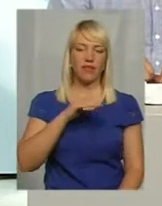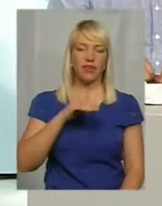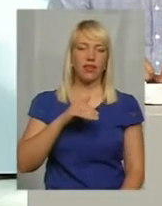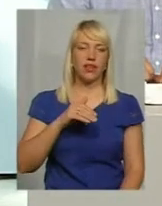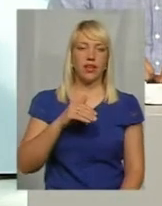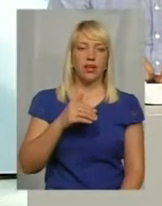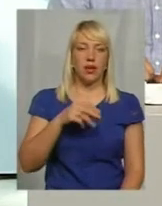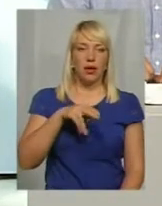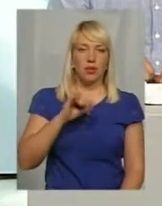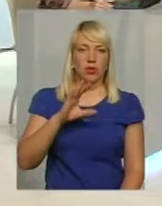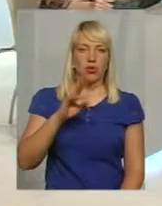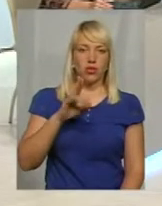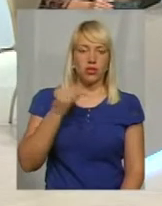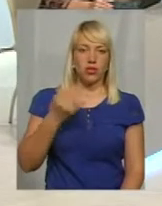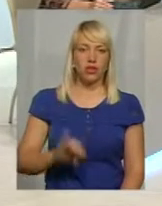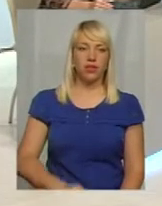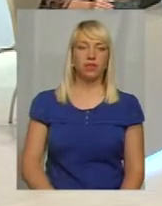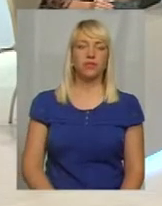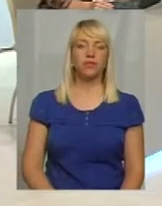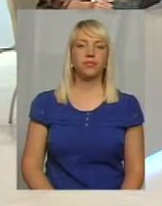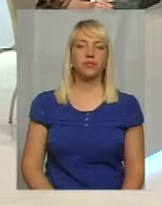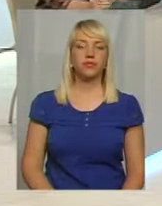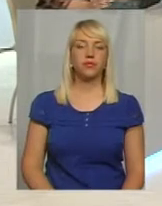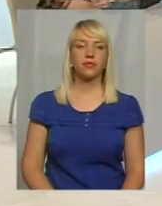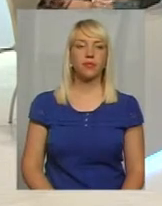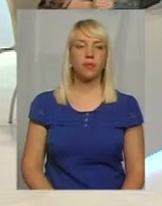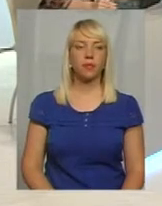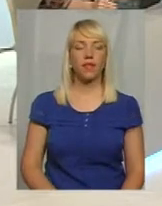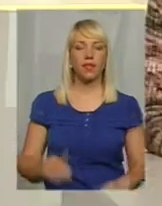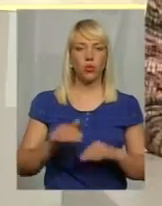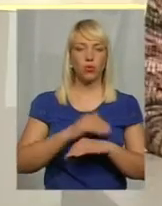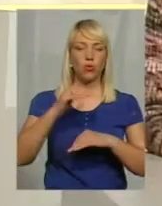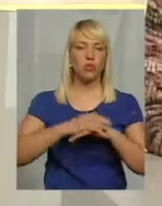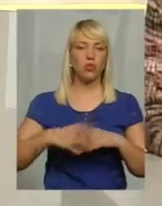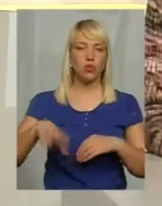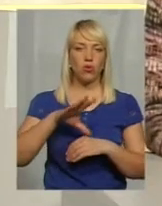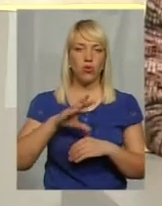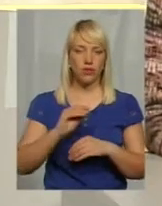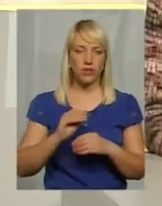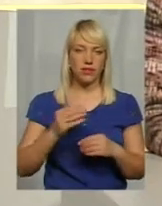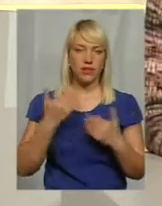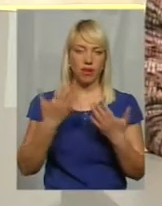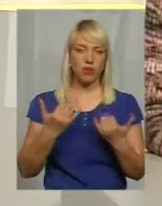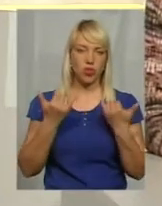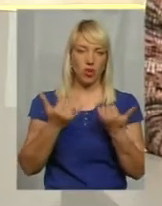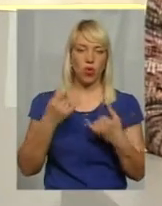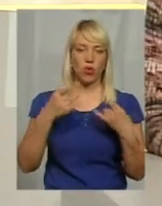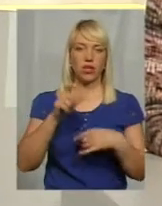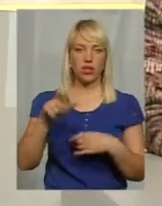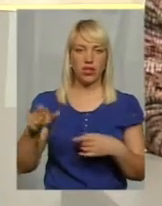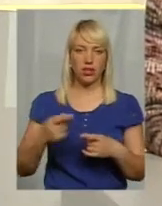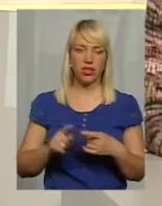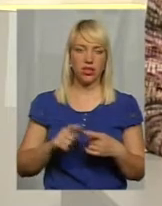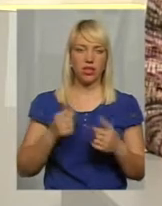Сергієм Пісоцьким. Вітаю вас, панове. Так, добре. Доброго вечора усім вам, шановні глядачі. У студії для вас працюють Олена